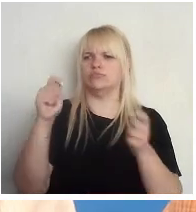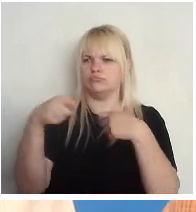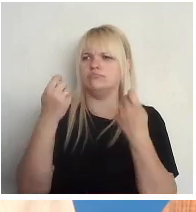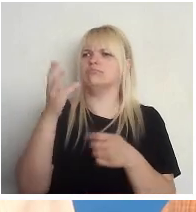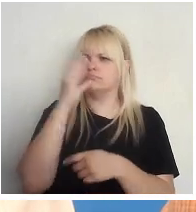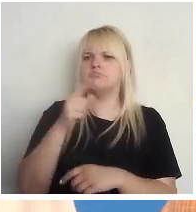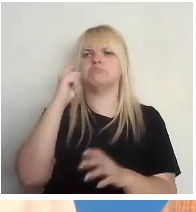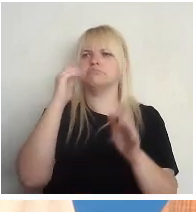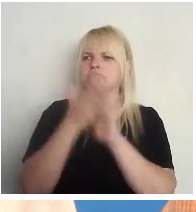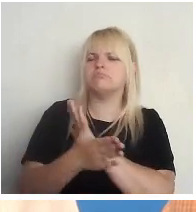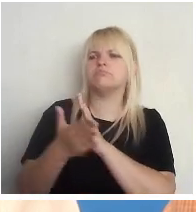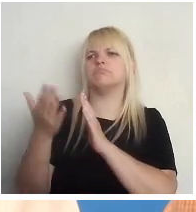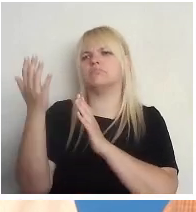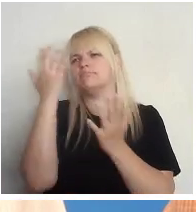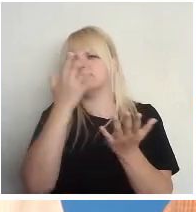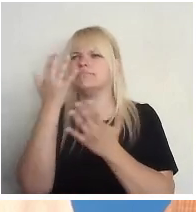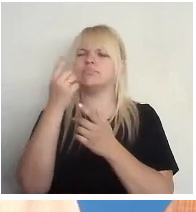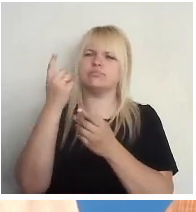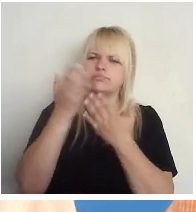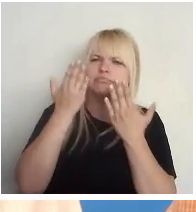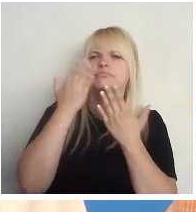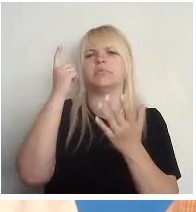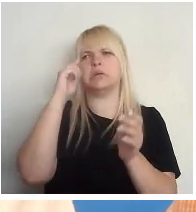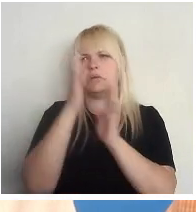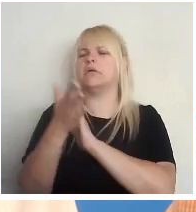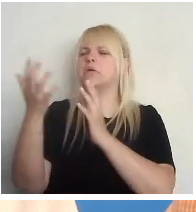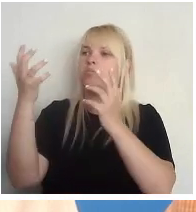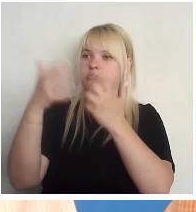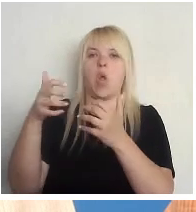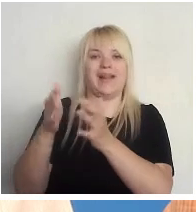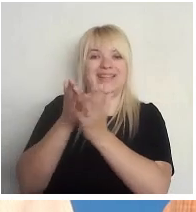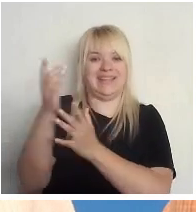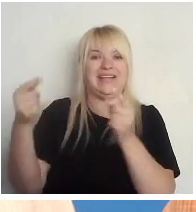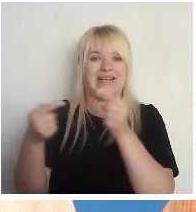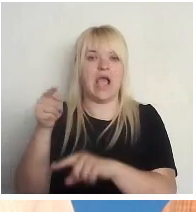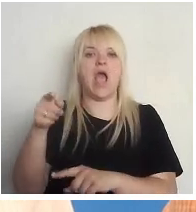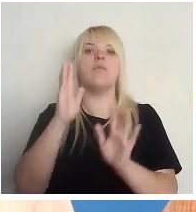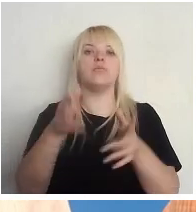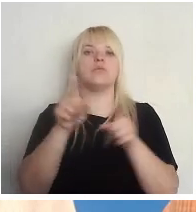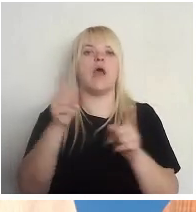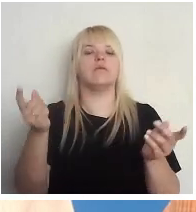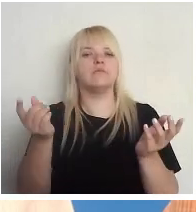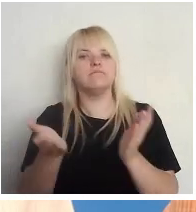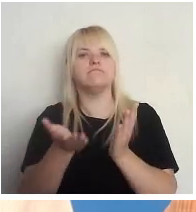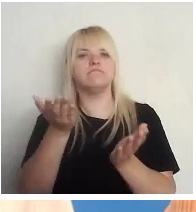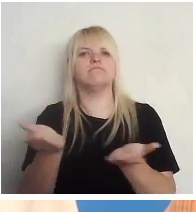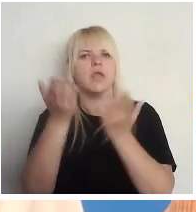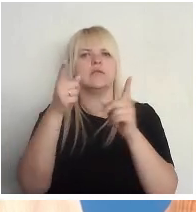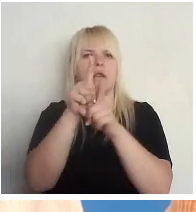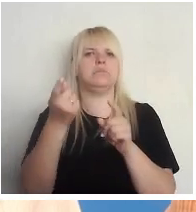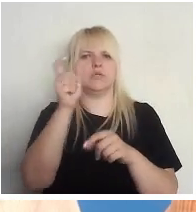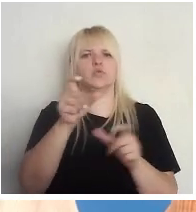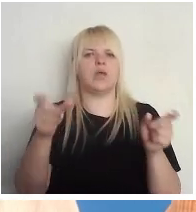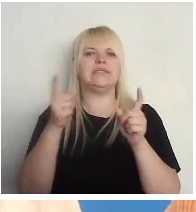padziļināt izprast, par politiku, tad arī tiks veicināta šī pilsoniskā līdzdalība,